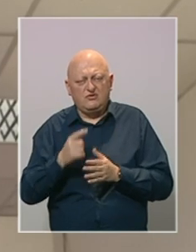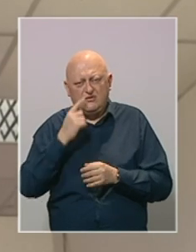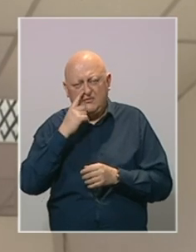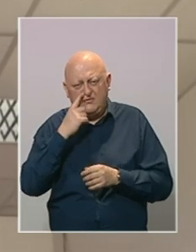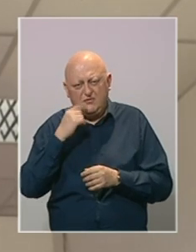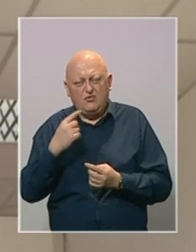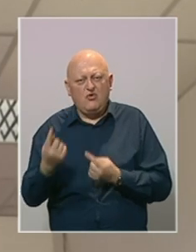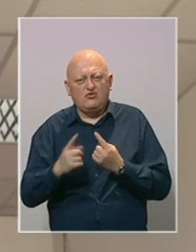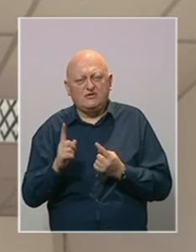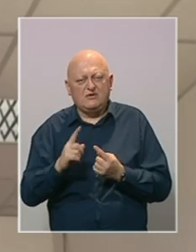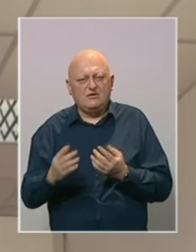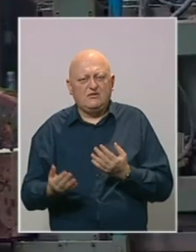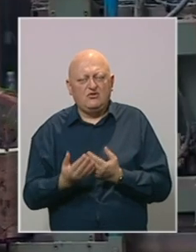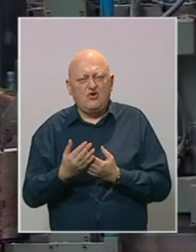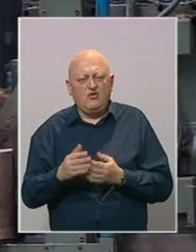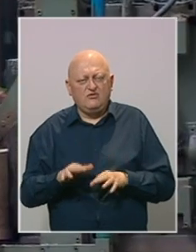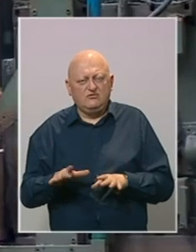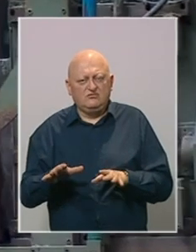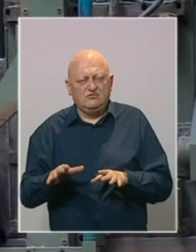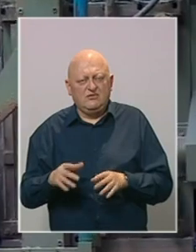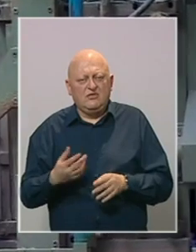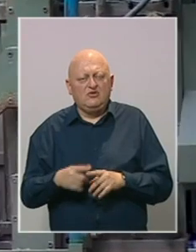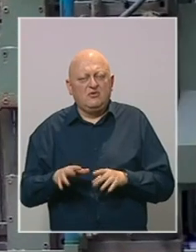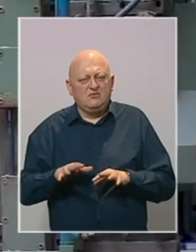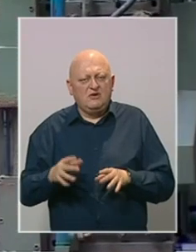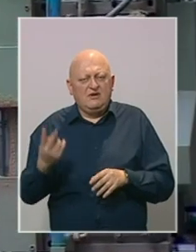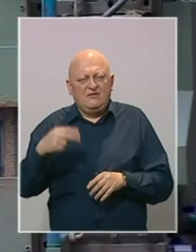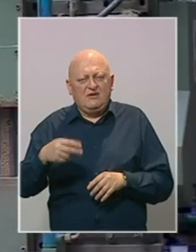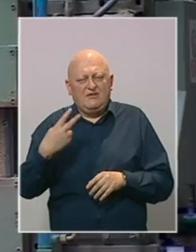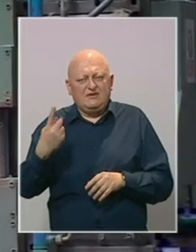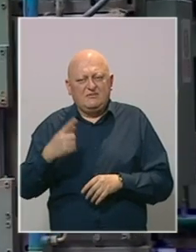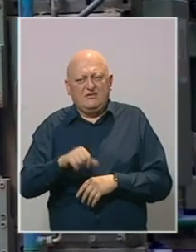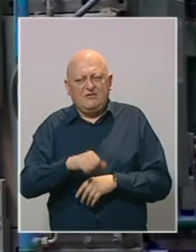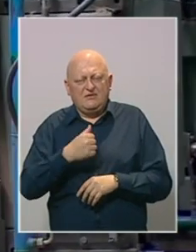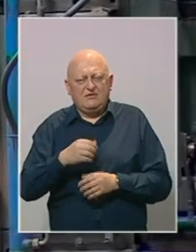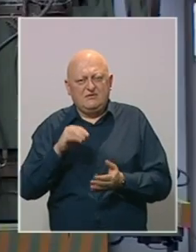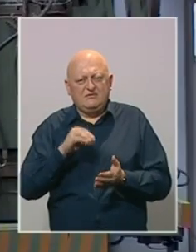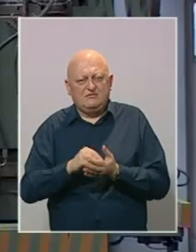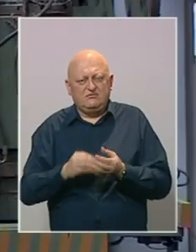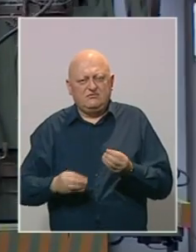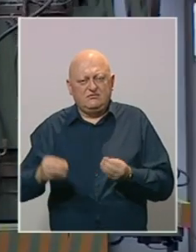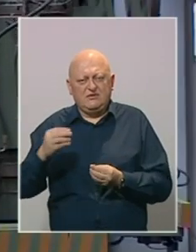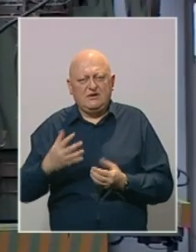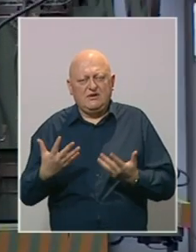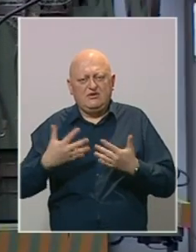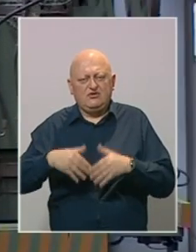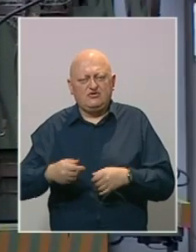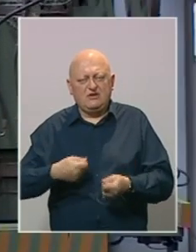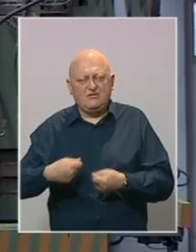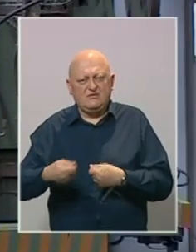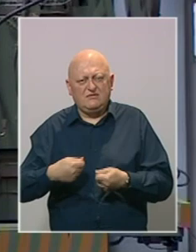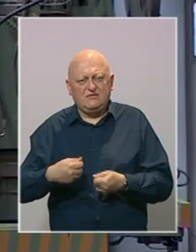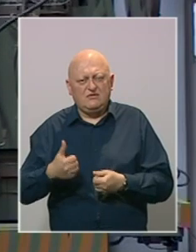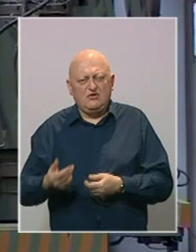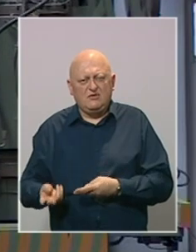pod uslovom da se ne desi neki novi sojevi. Uprkos pandemije u 2021. godini zabilježen je rast industrijske proizvodnje i